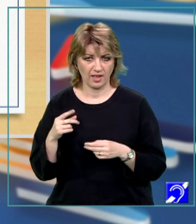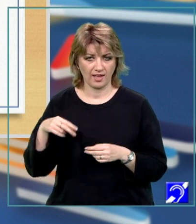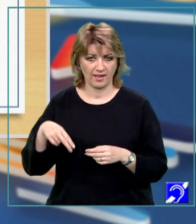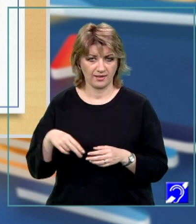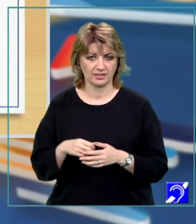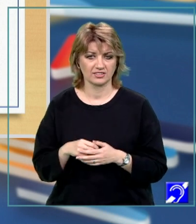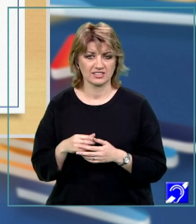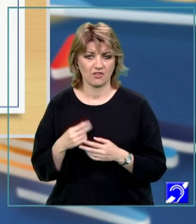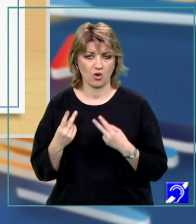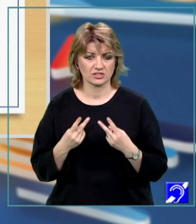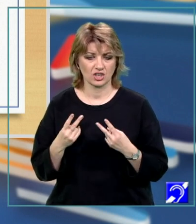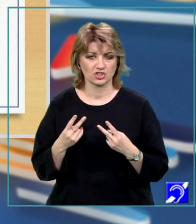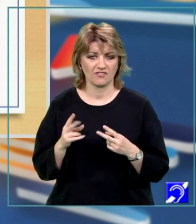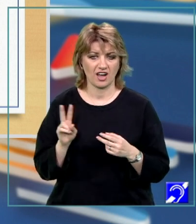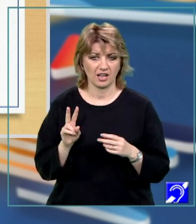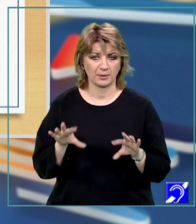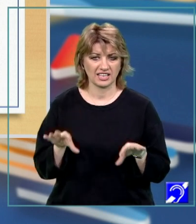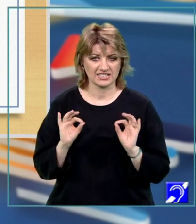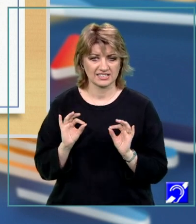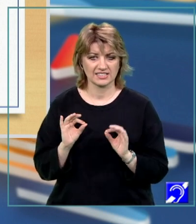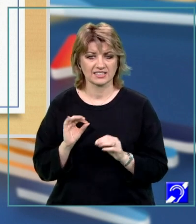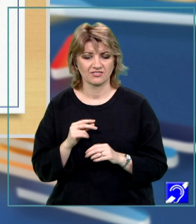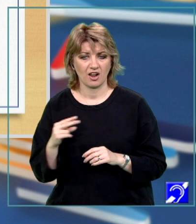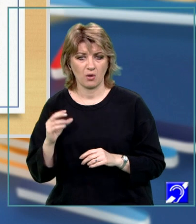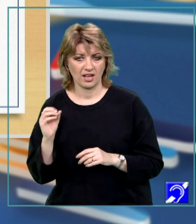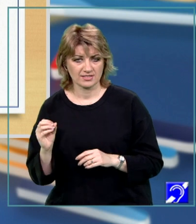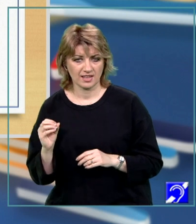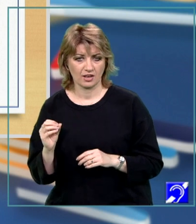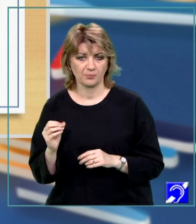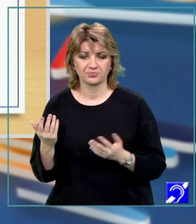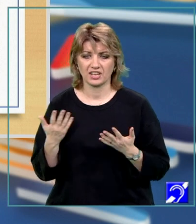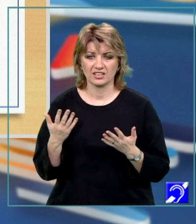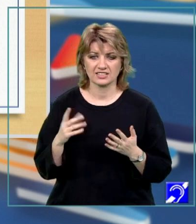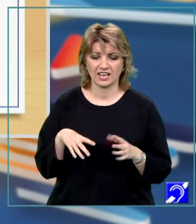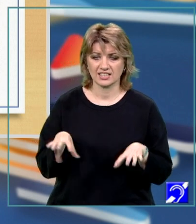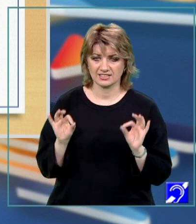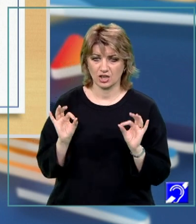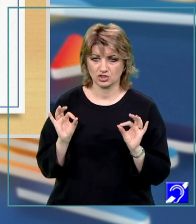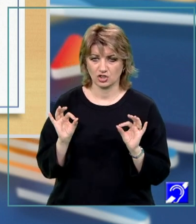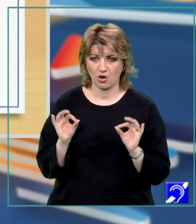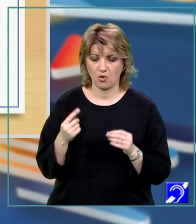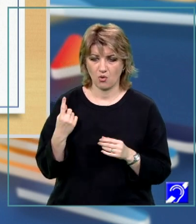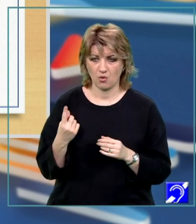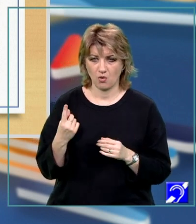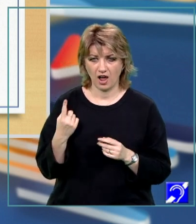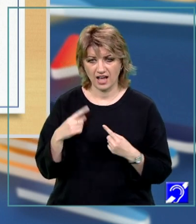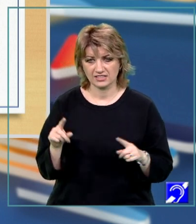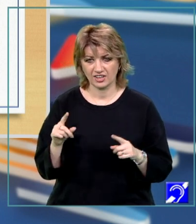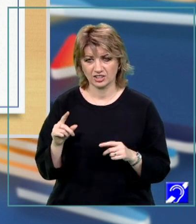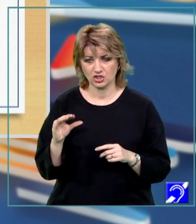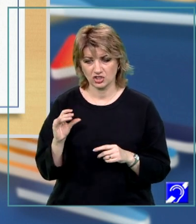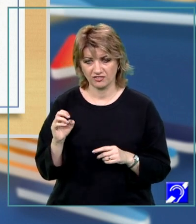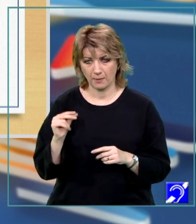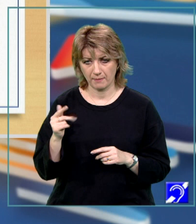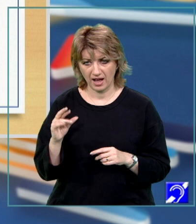se folosește variabila găsit și se preia și preia valoarea 0. În cazul în care se găsește o astfel de cifră